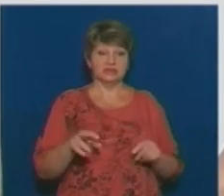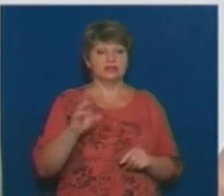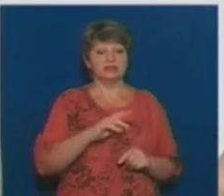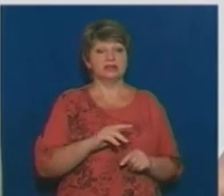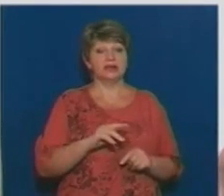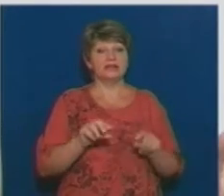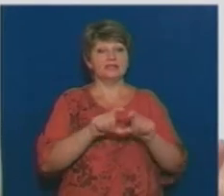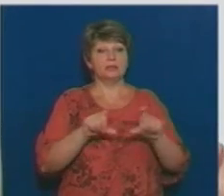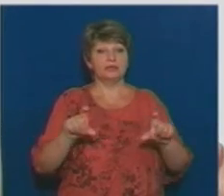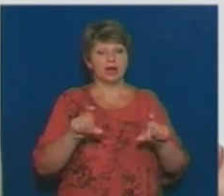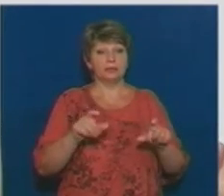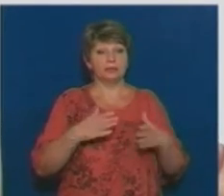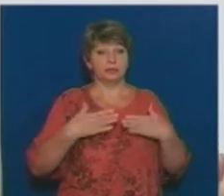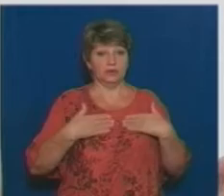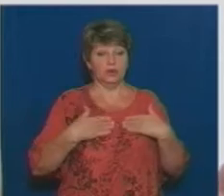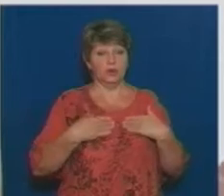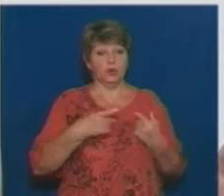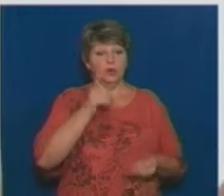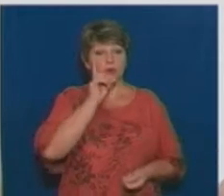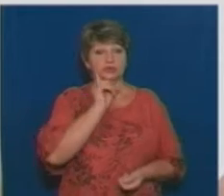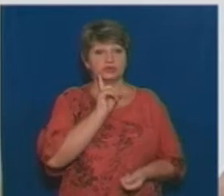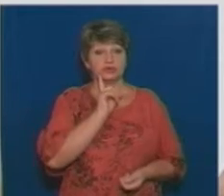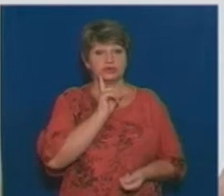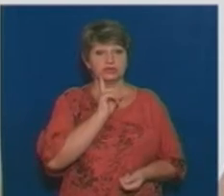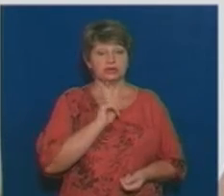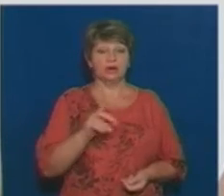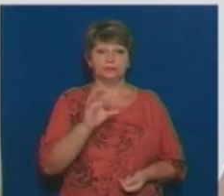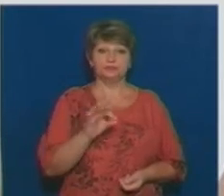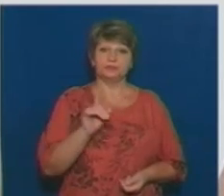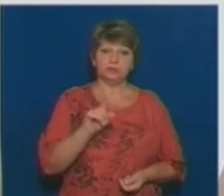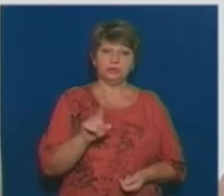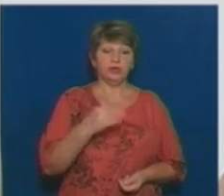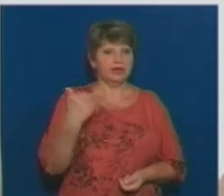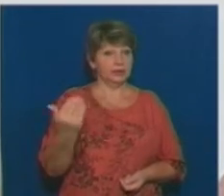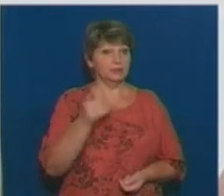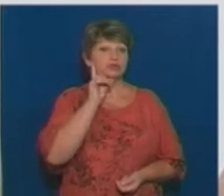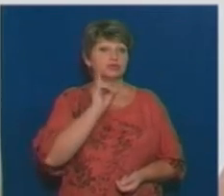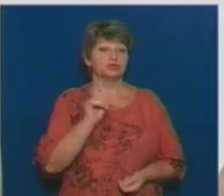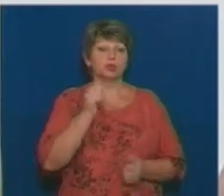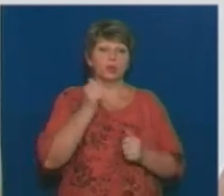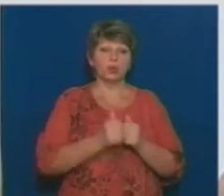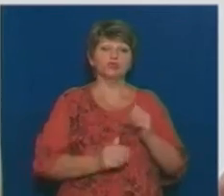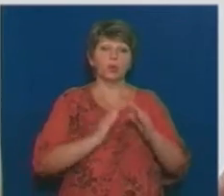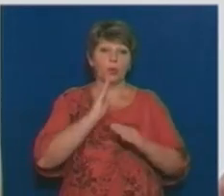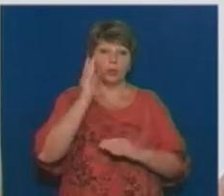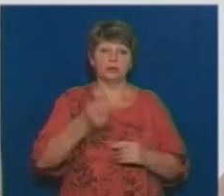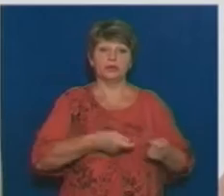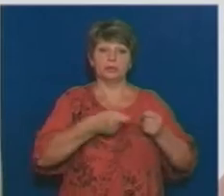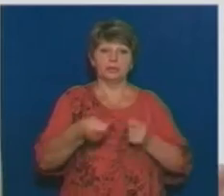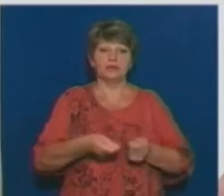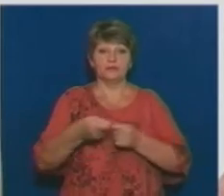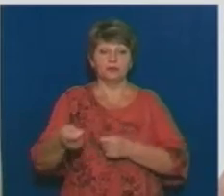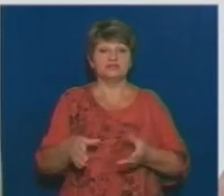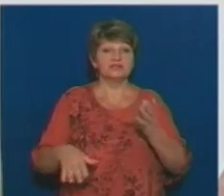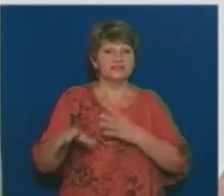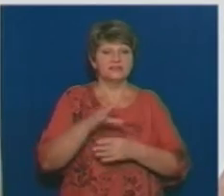зручно, щоб це все ми знали, от і садочки про це говорять, про те, що їм зручно, коли кожного ранку їм привозять всі види продуктів,